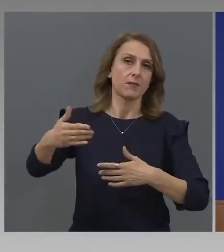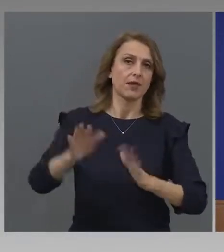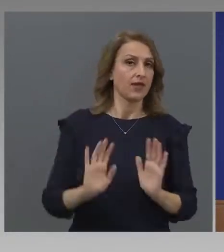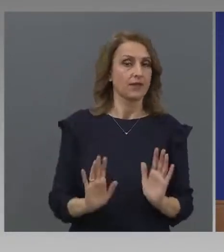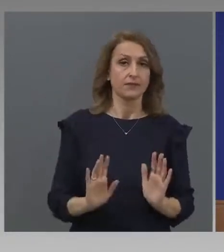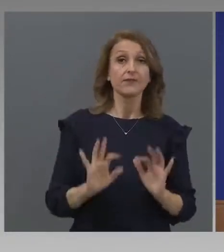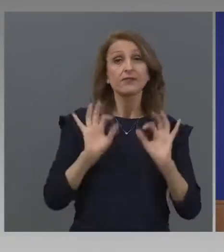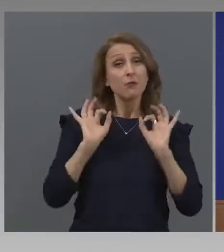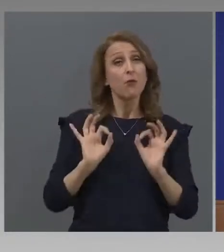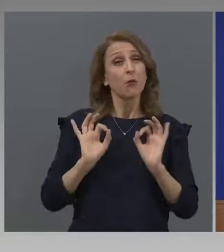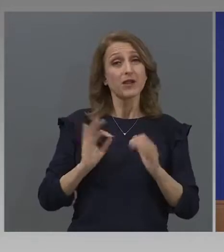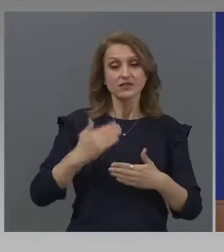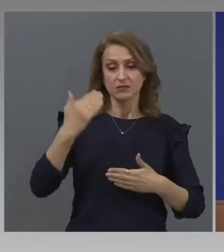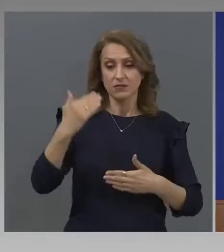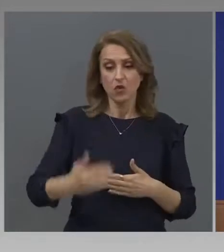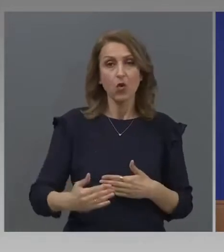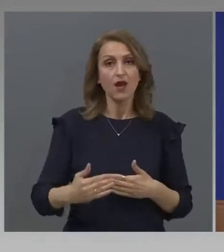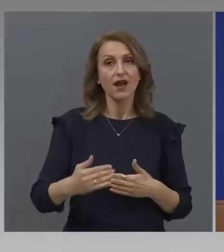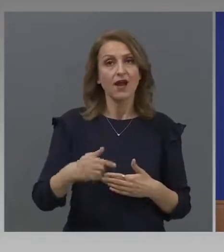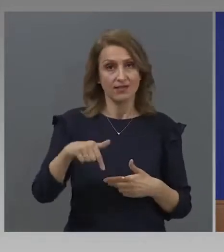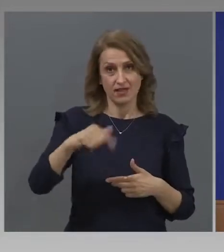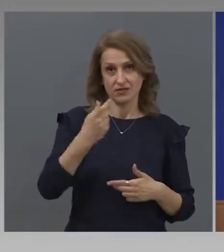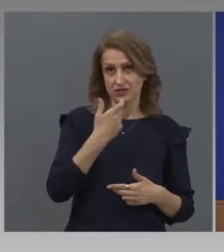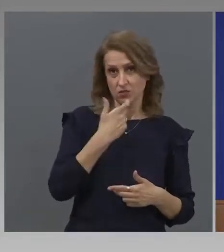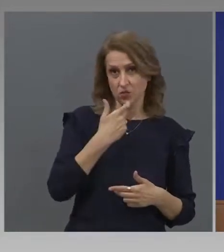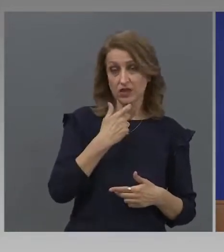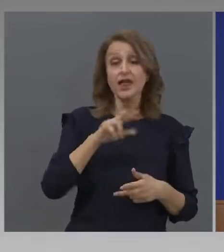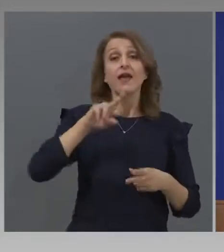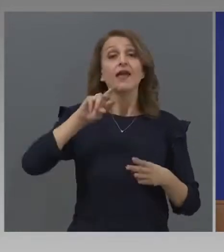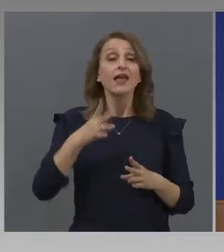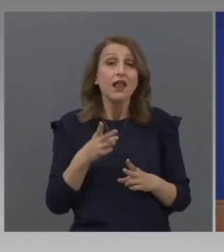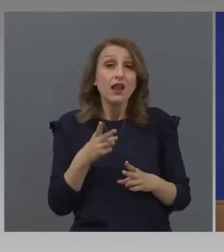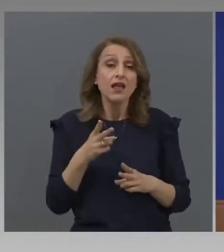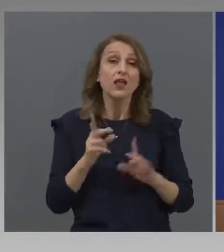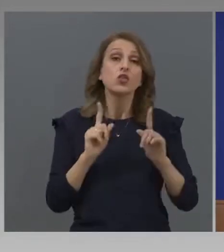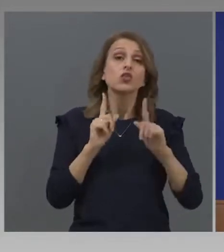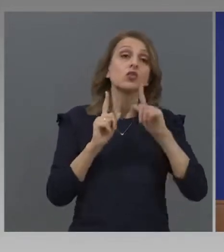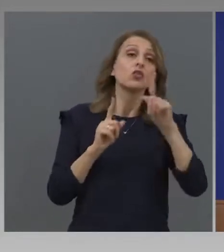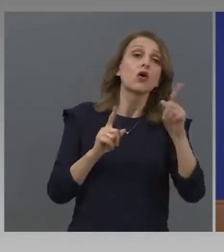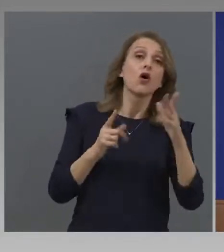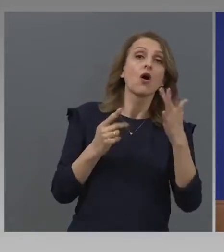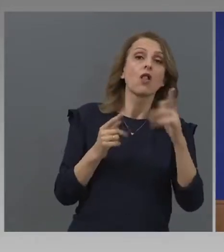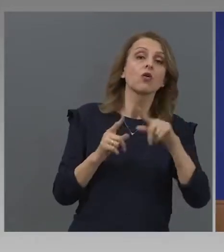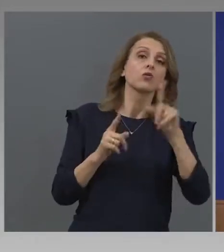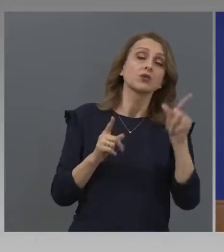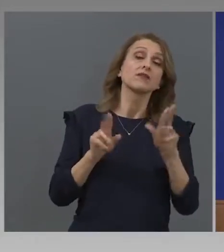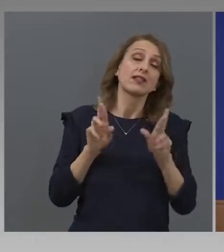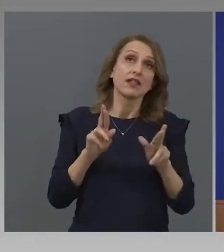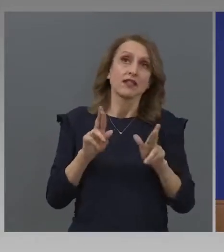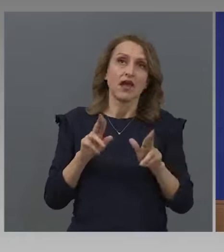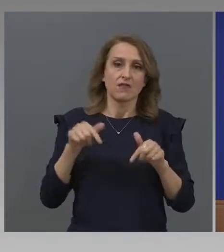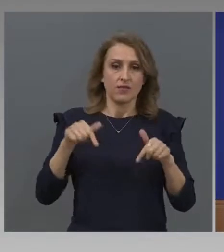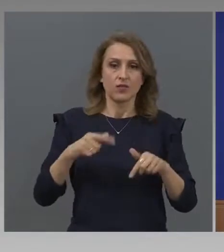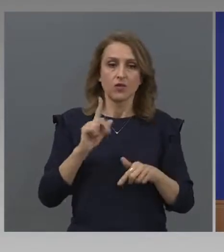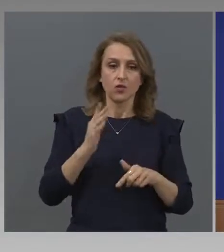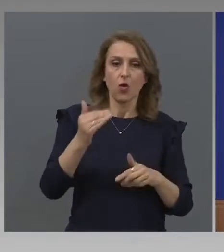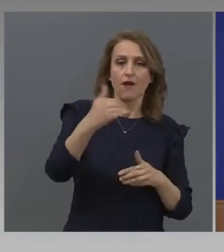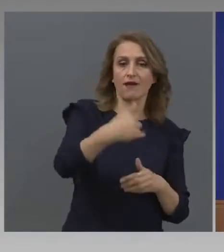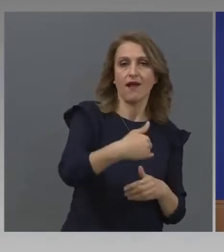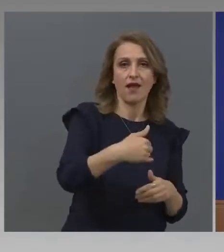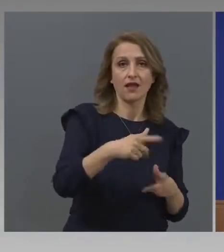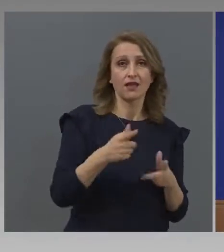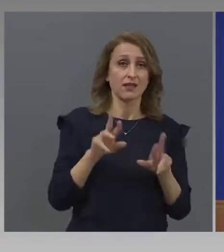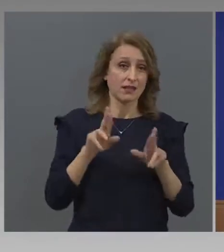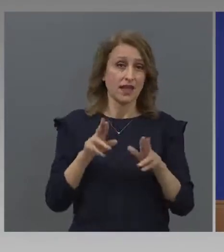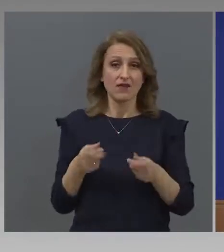фиксирано е до края на тази година или доколкото трябва, надяваме се, да не ни трябва да е